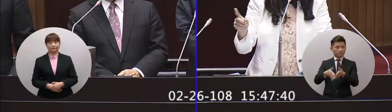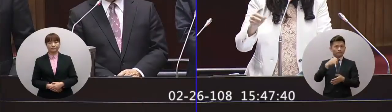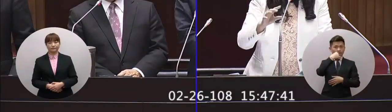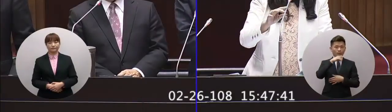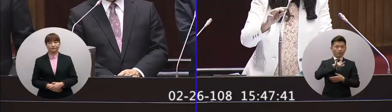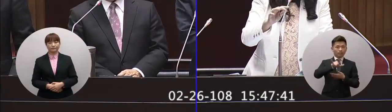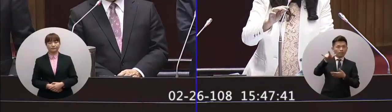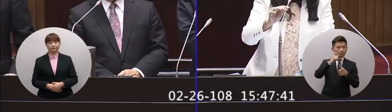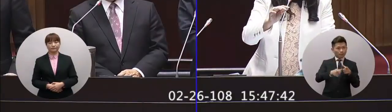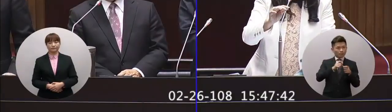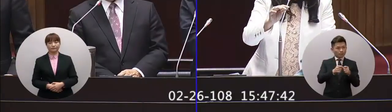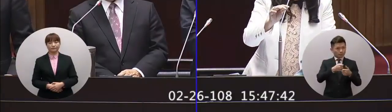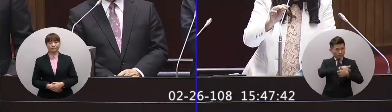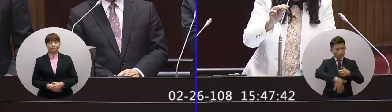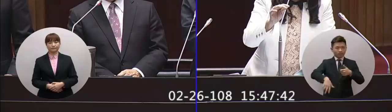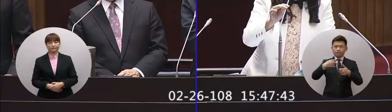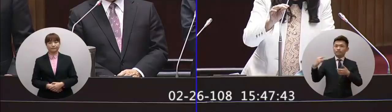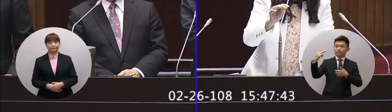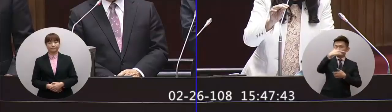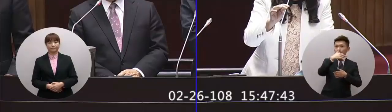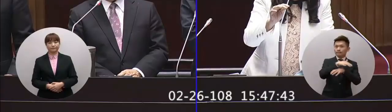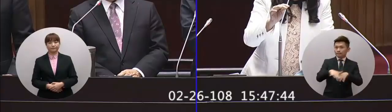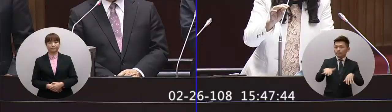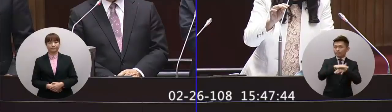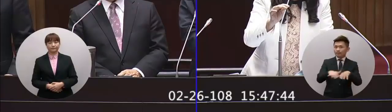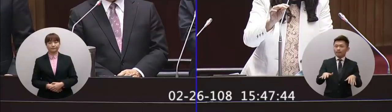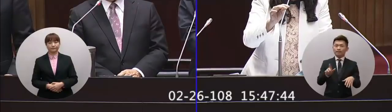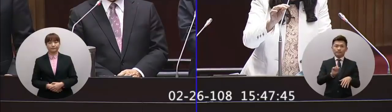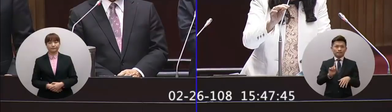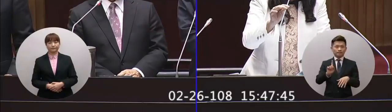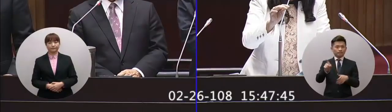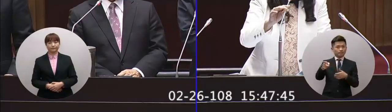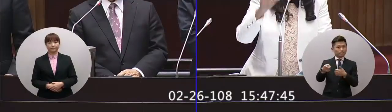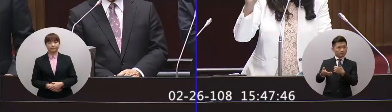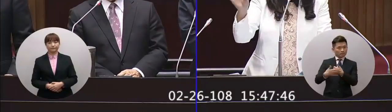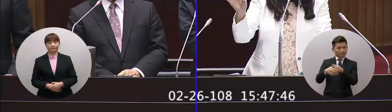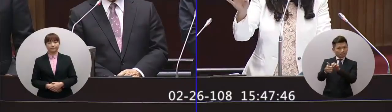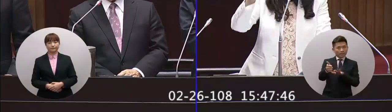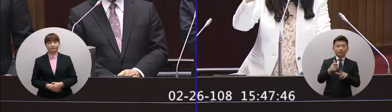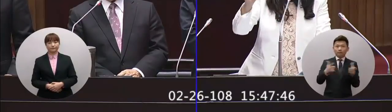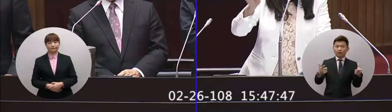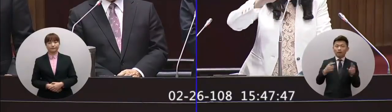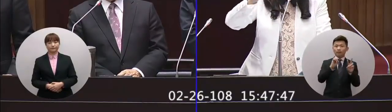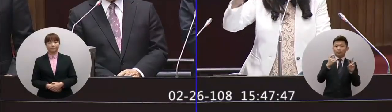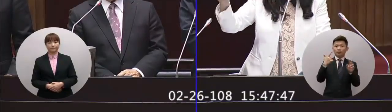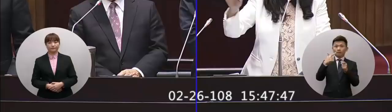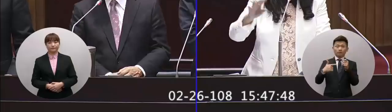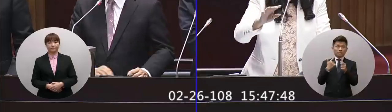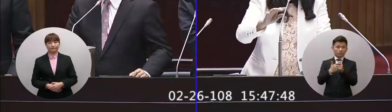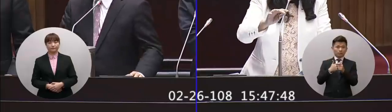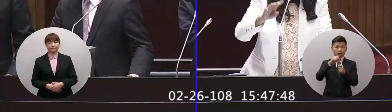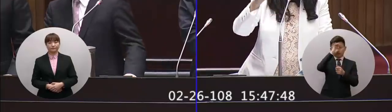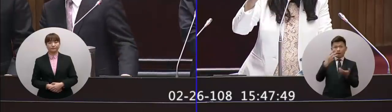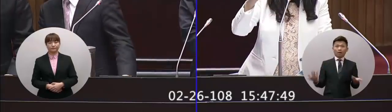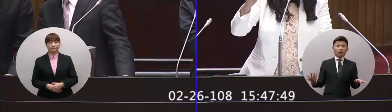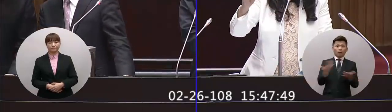個航空業對於整個台灣的飛航安全有非常重要的影響可是2016年政黨輪替以後又被排